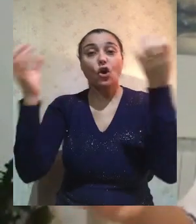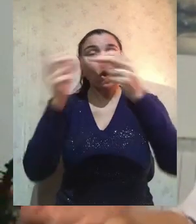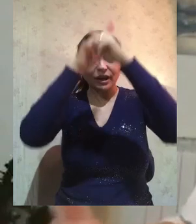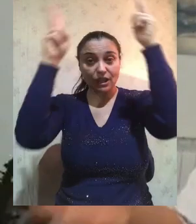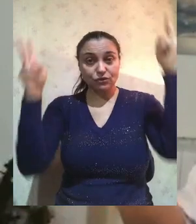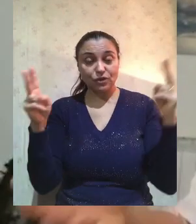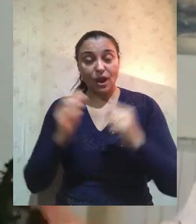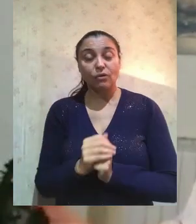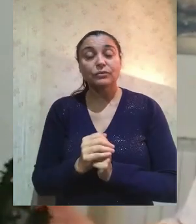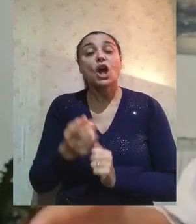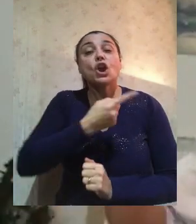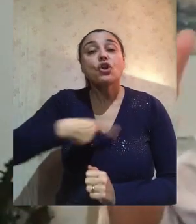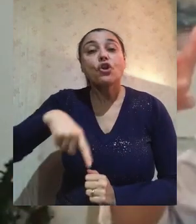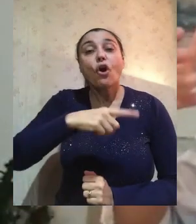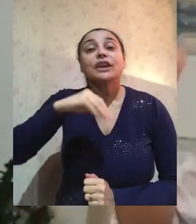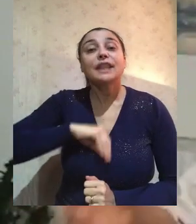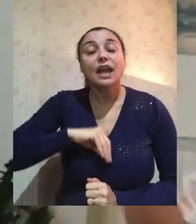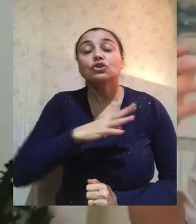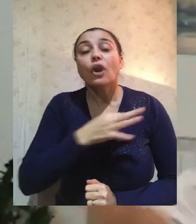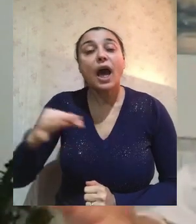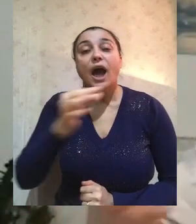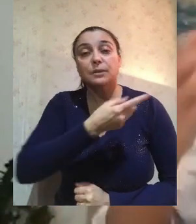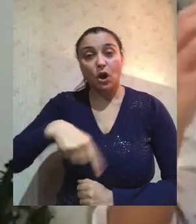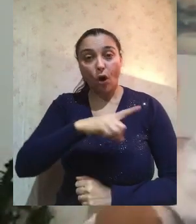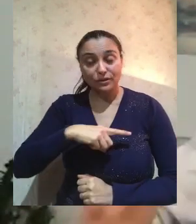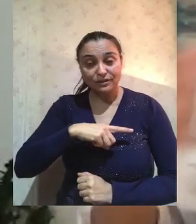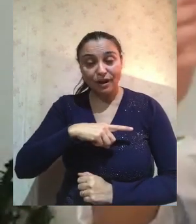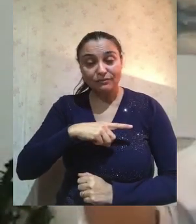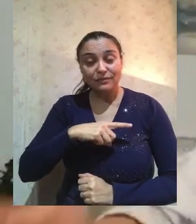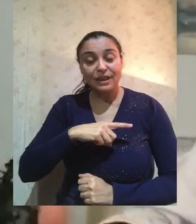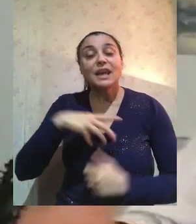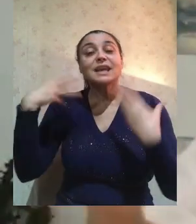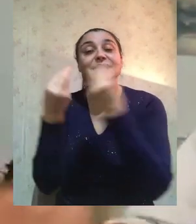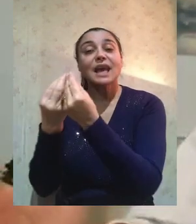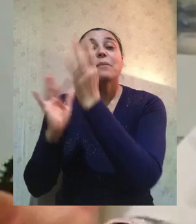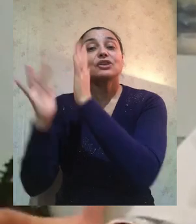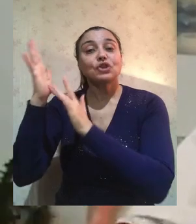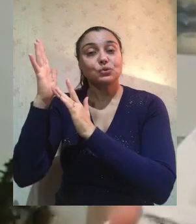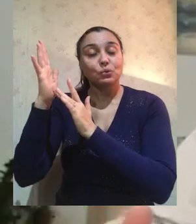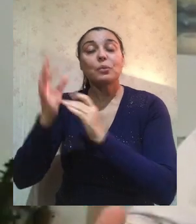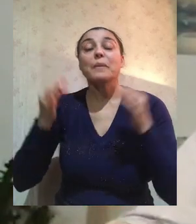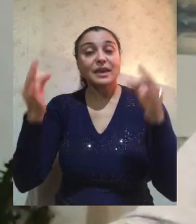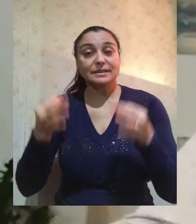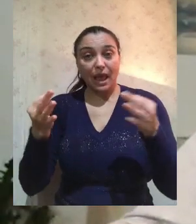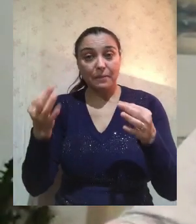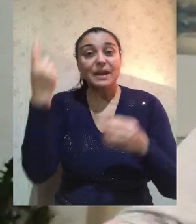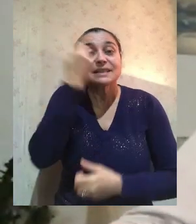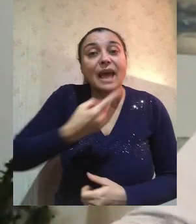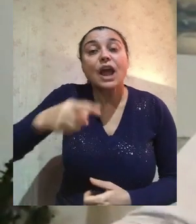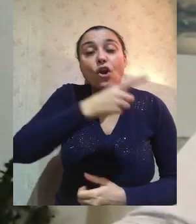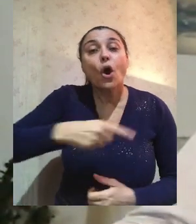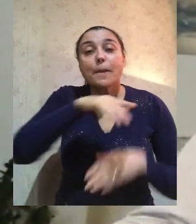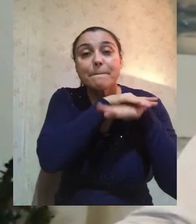e col sangue e con la carne, ma la nostra anima andrà al Signore e col Signore se i nostri